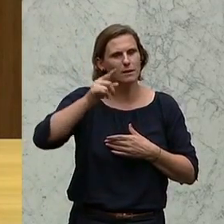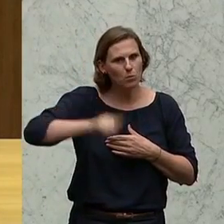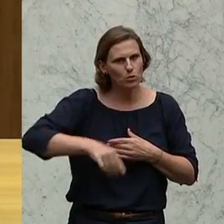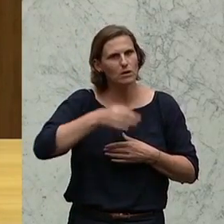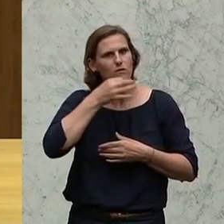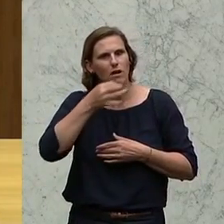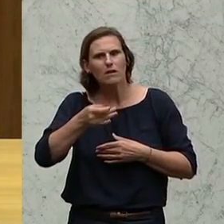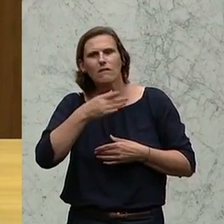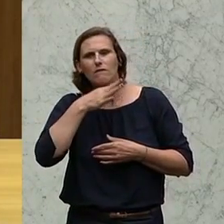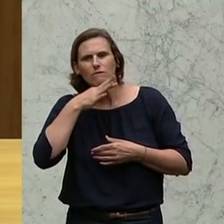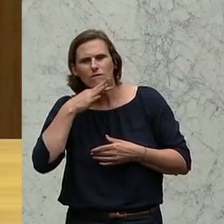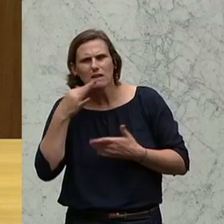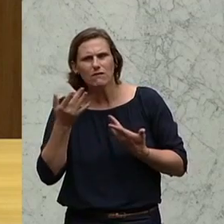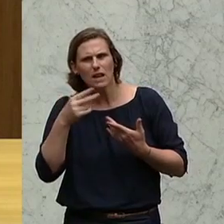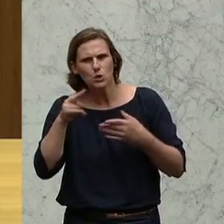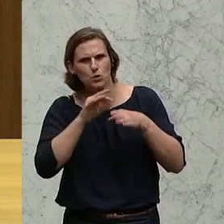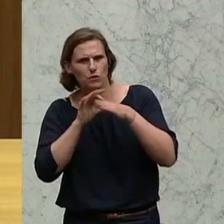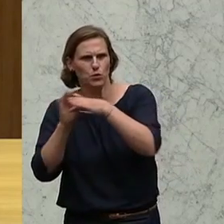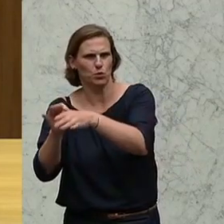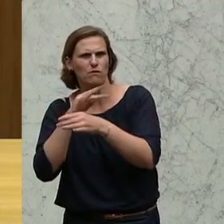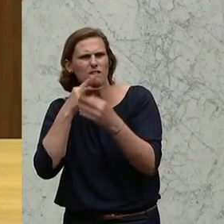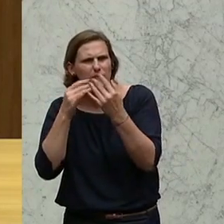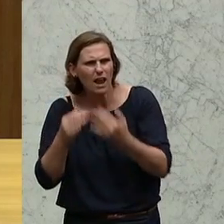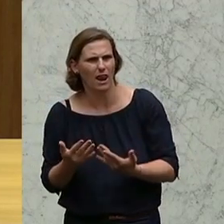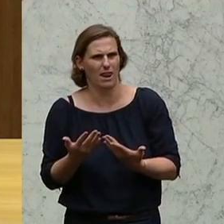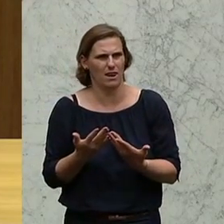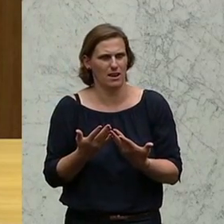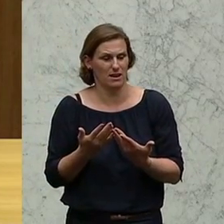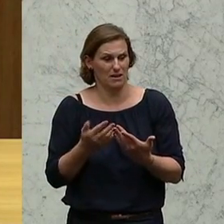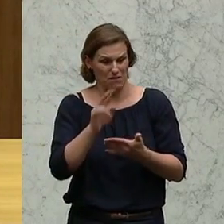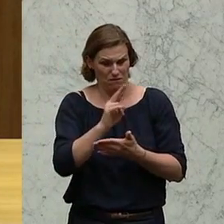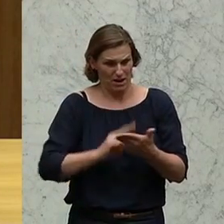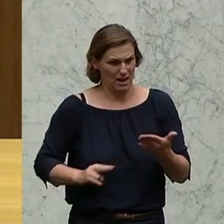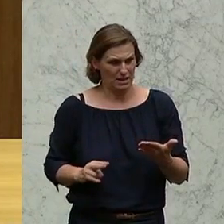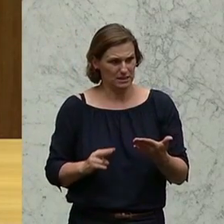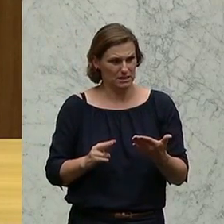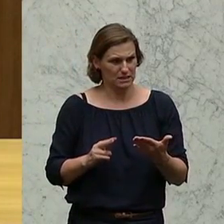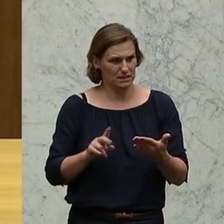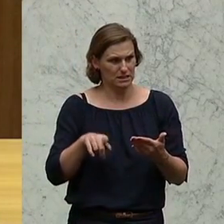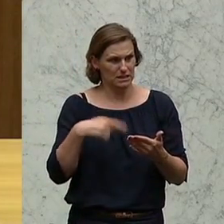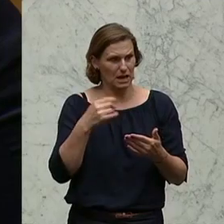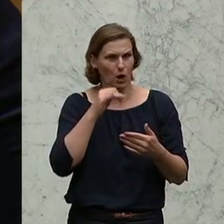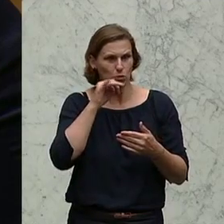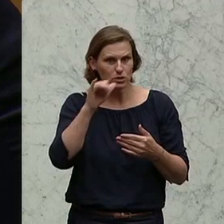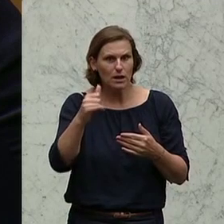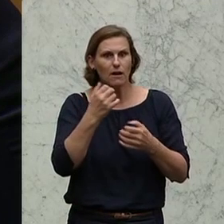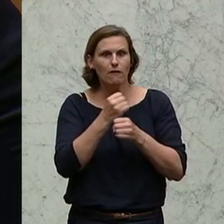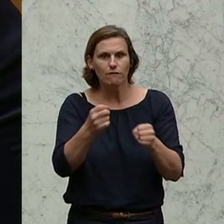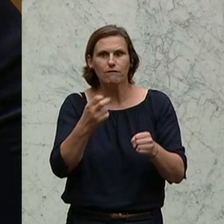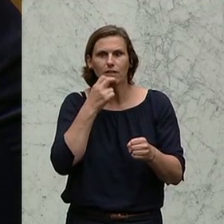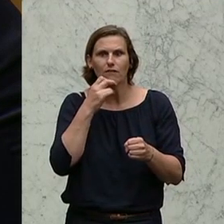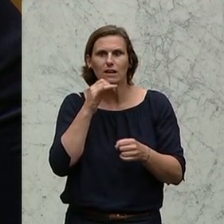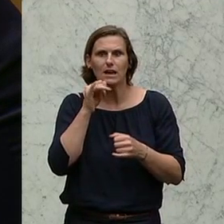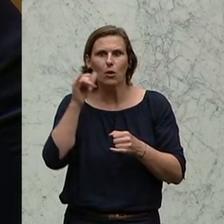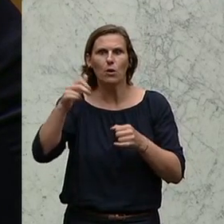die Frage, wie viele Außerlandesbringungen wir hatten. Und wenn ich dann hier lese, Außerlandesbringungen und Freiwillige ausreisen. Freiwillige ausreisen